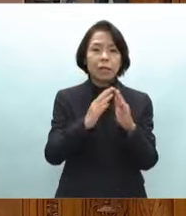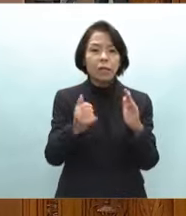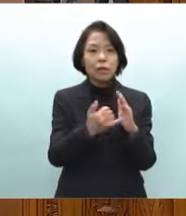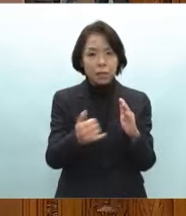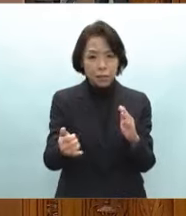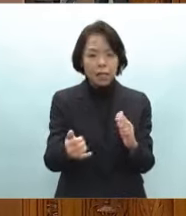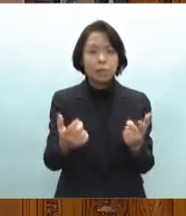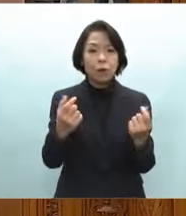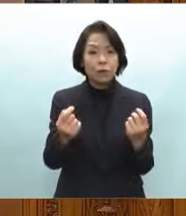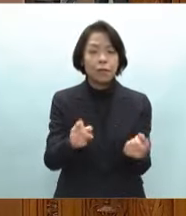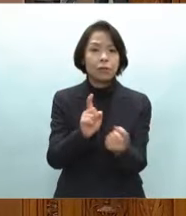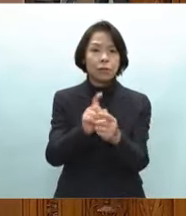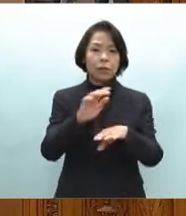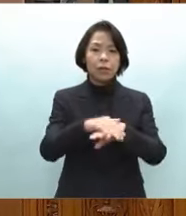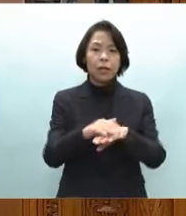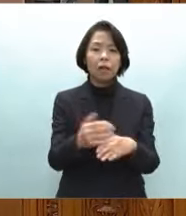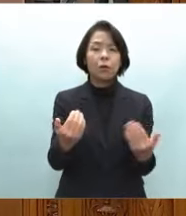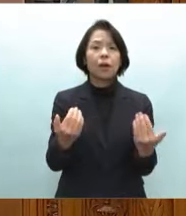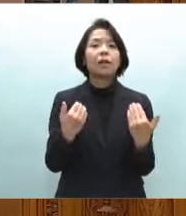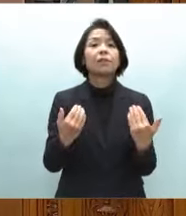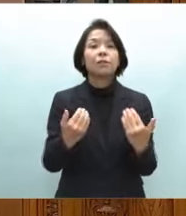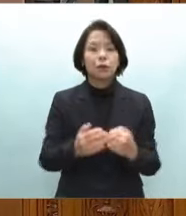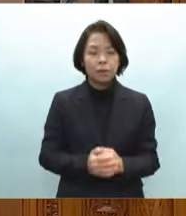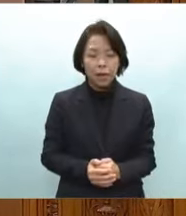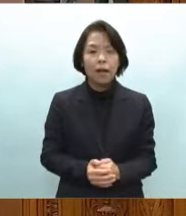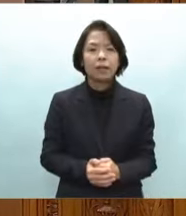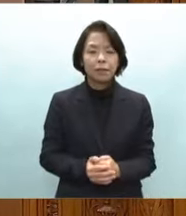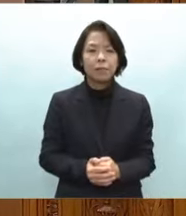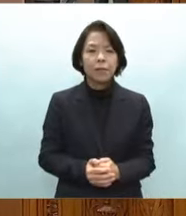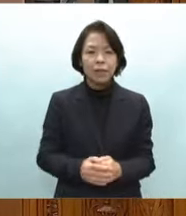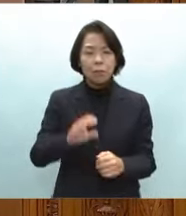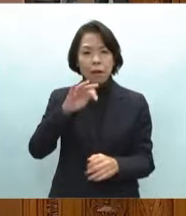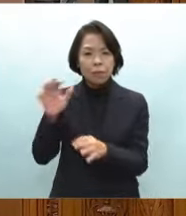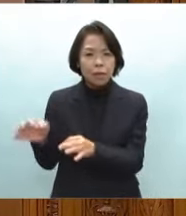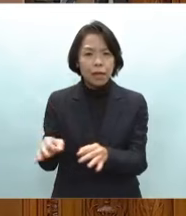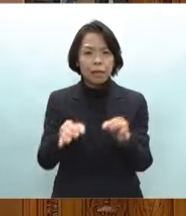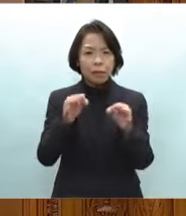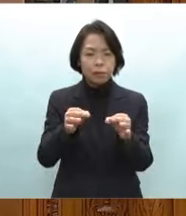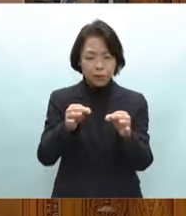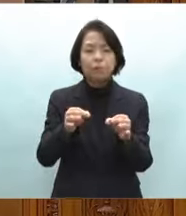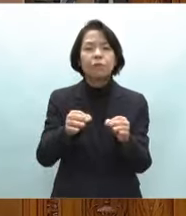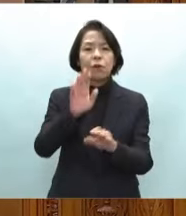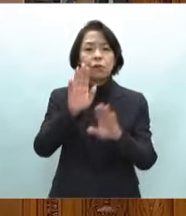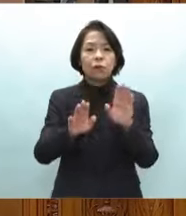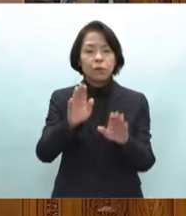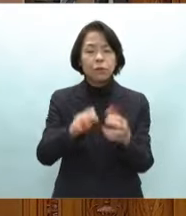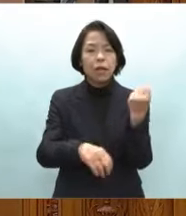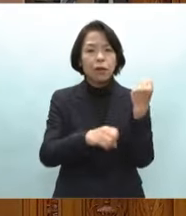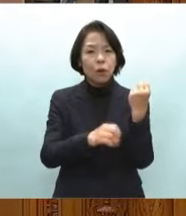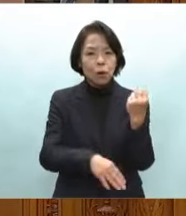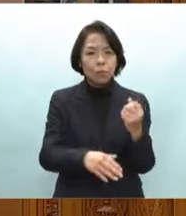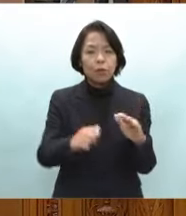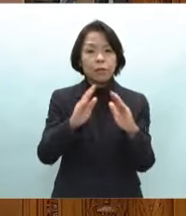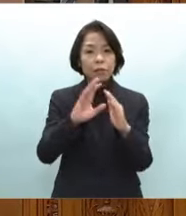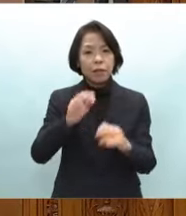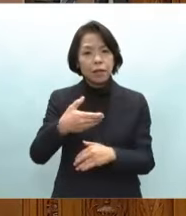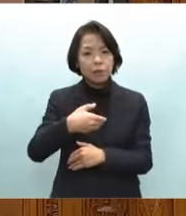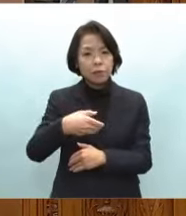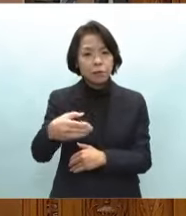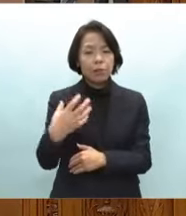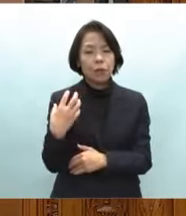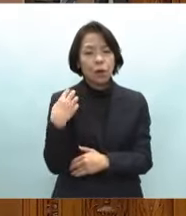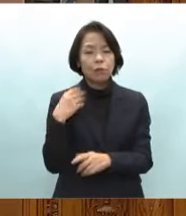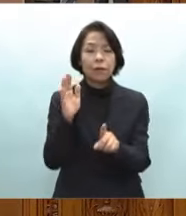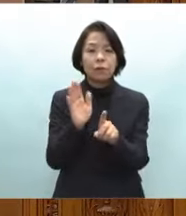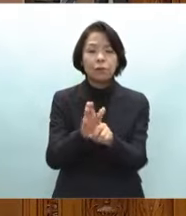必要であり足元の物価金利情勢を踏まえた住宅融資の金利負担助成